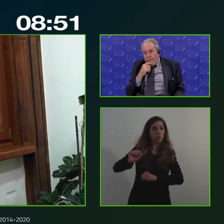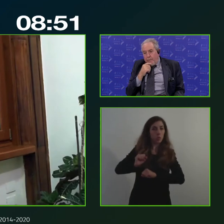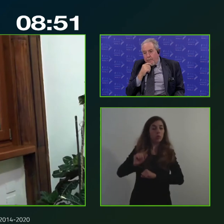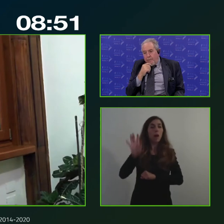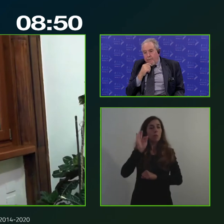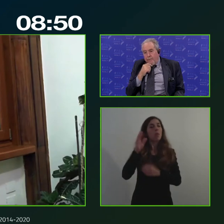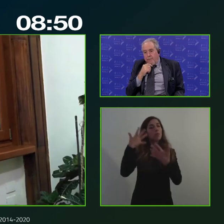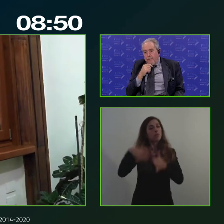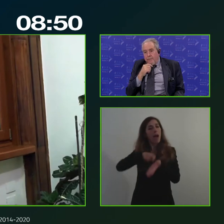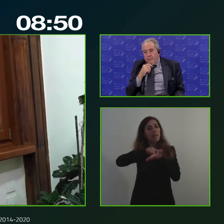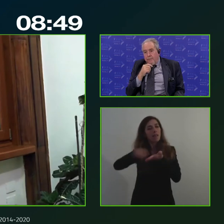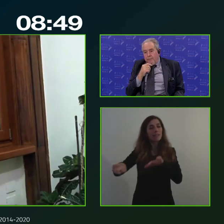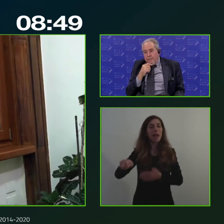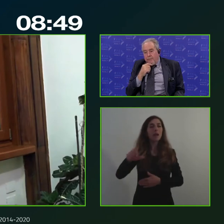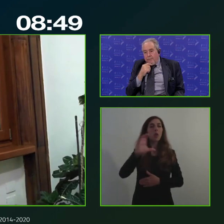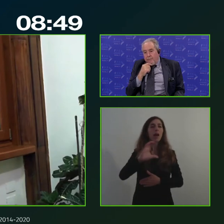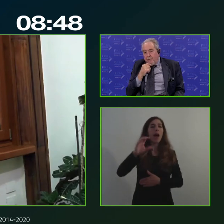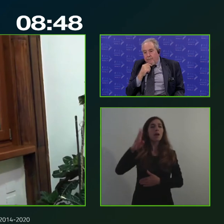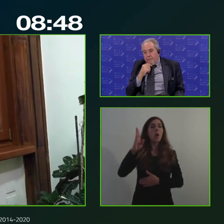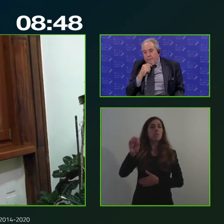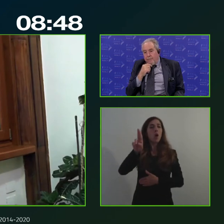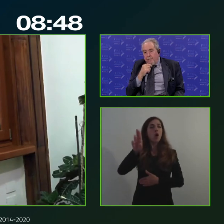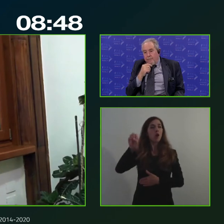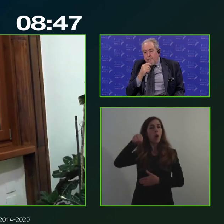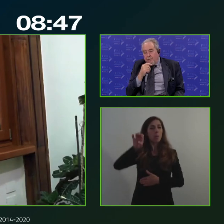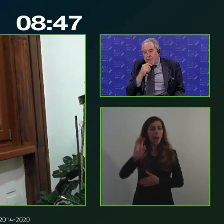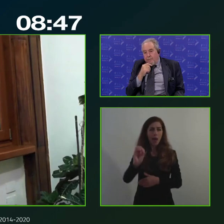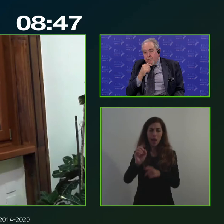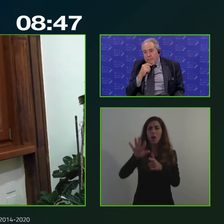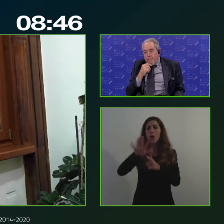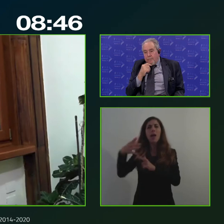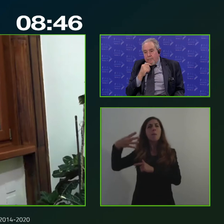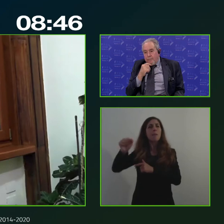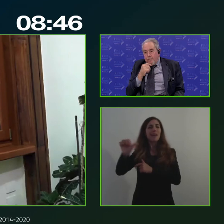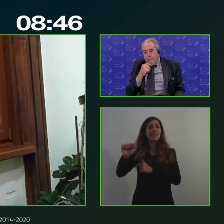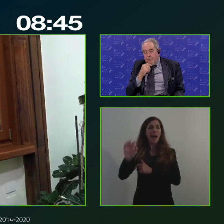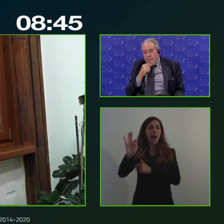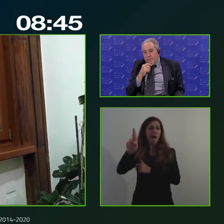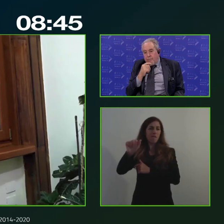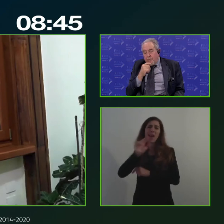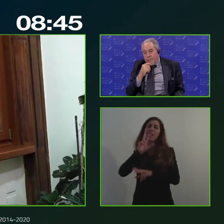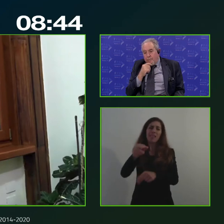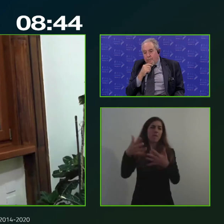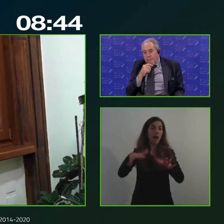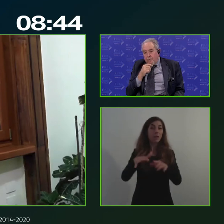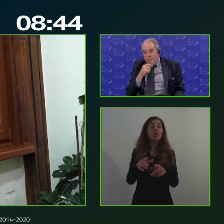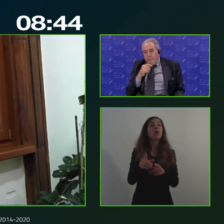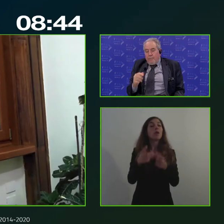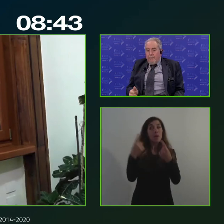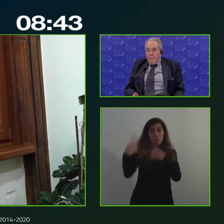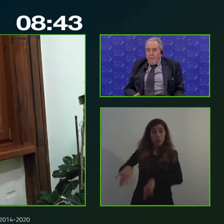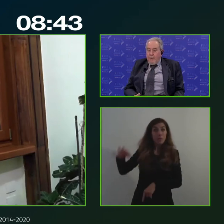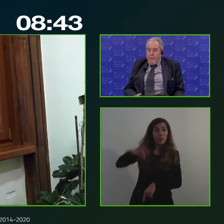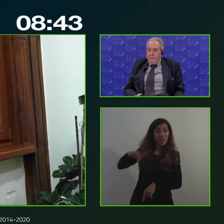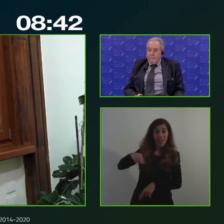Porgomeo dal da Massafra che non diciamo che questi interessi non può debbano diciamo in qualche modo essere